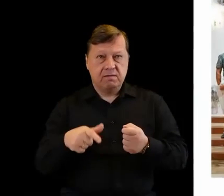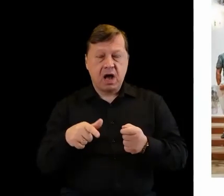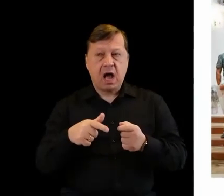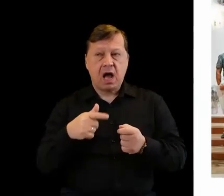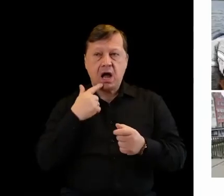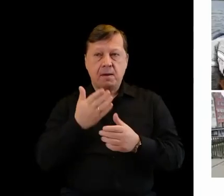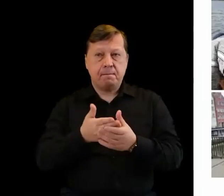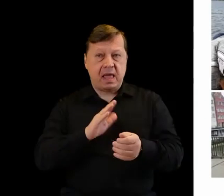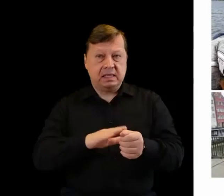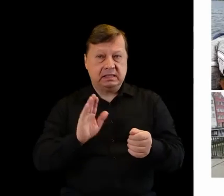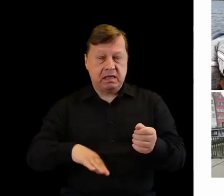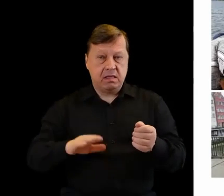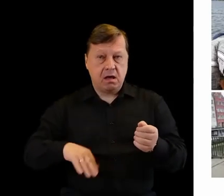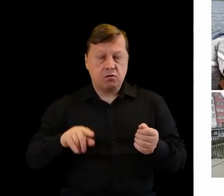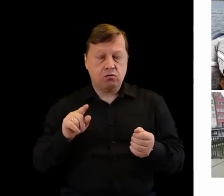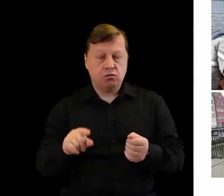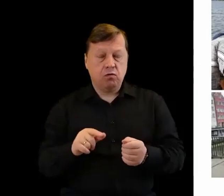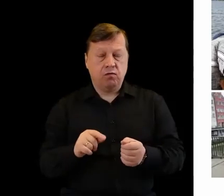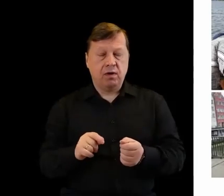międzynarodowej.